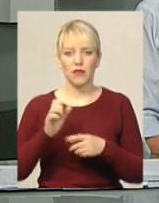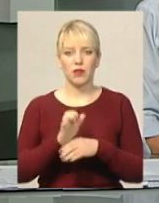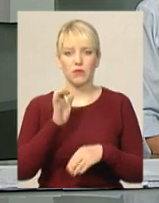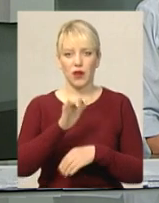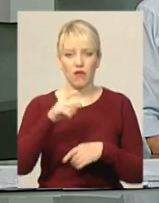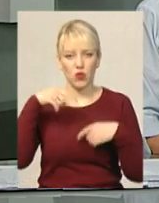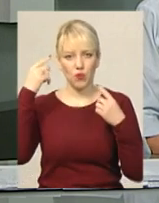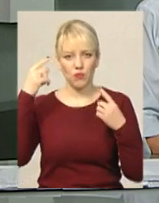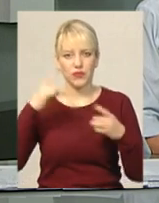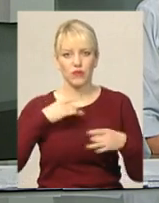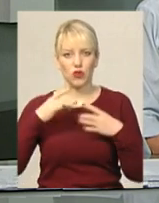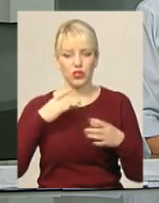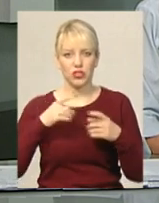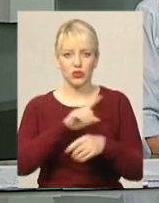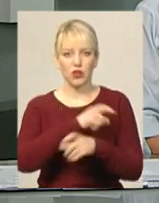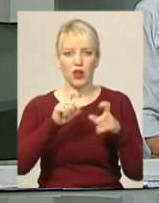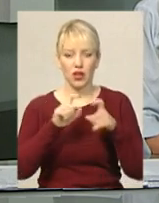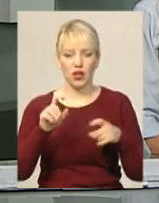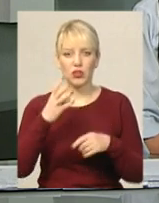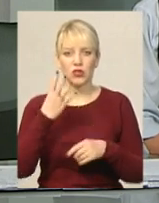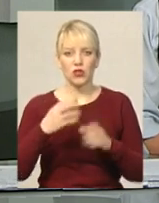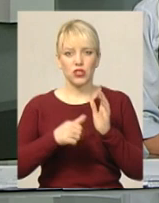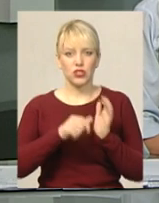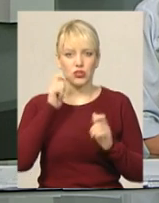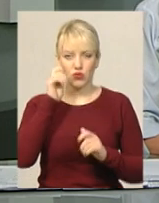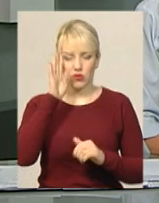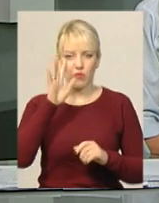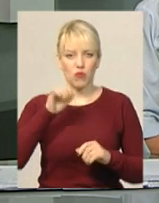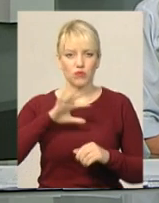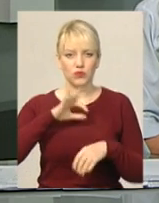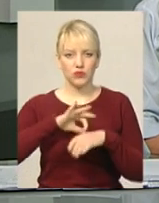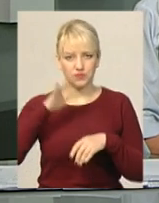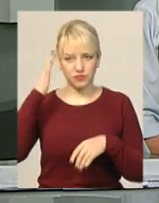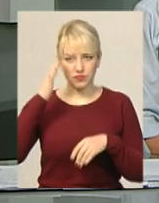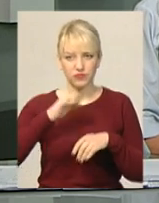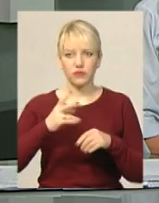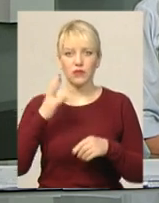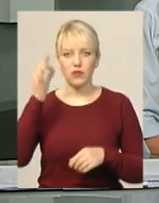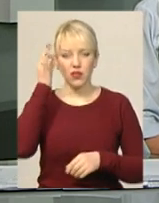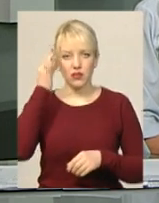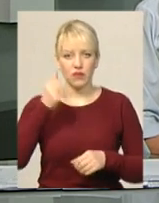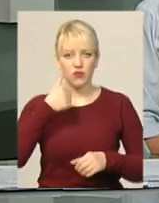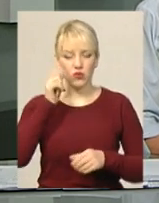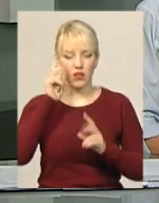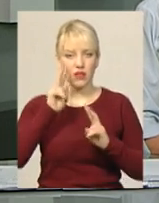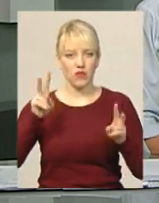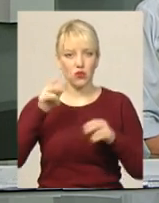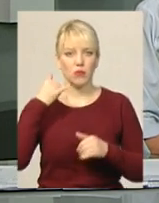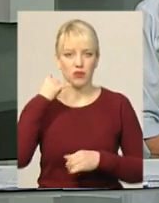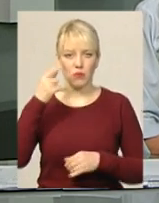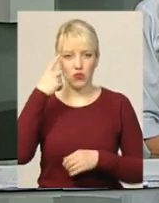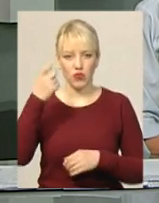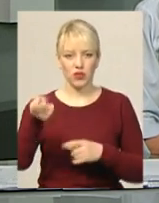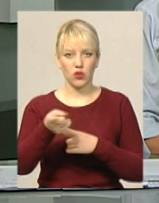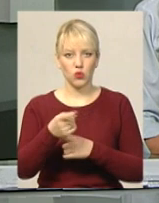-річного чоловіка можуть бути психічні розлади, повідомили правоохоронці сусідній області Нагадаю, вчора невідомий телефоном повідомив